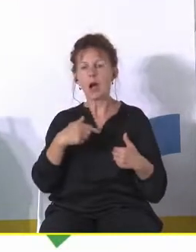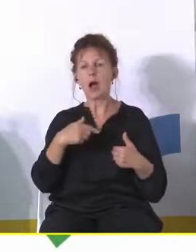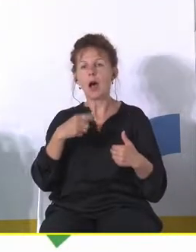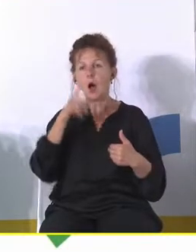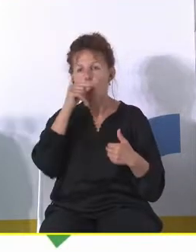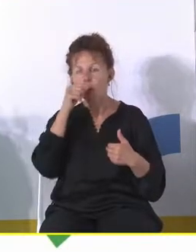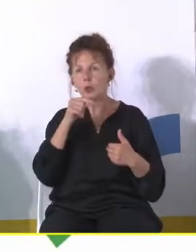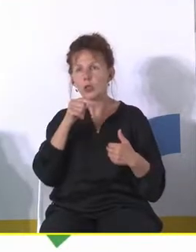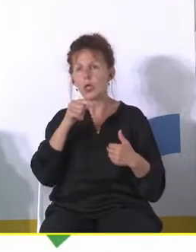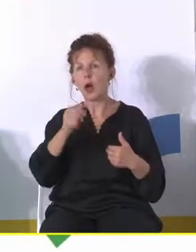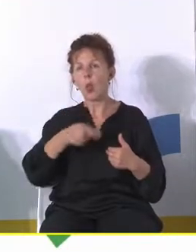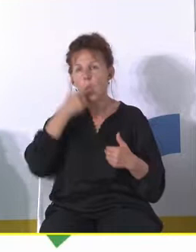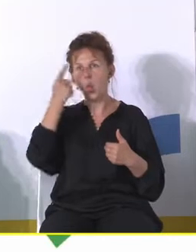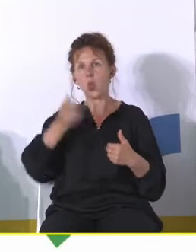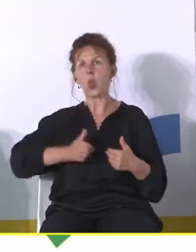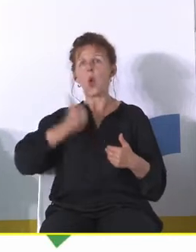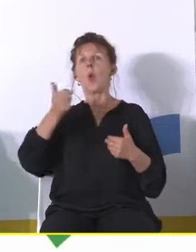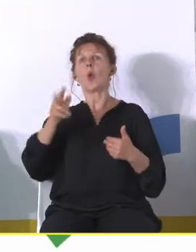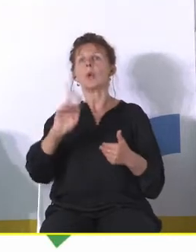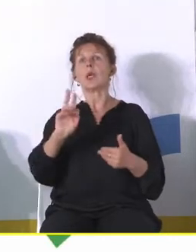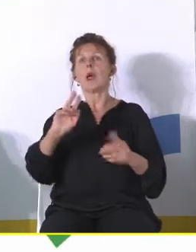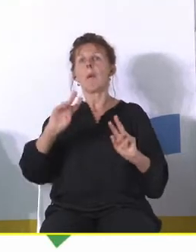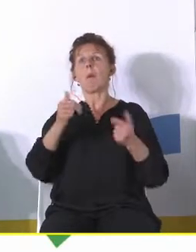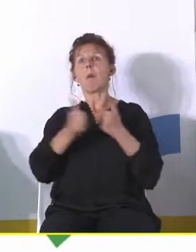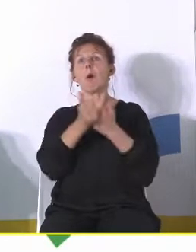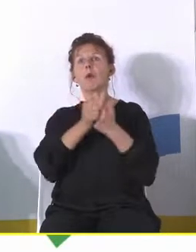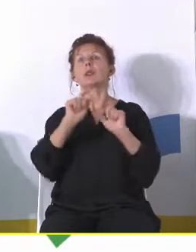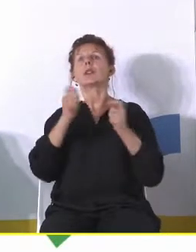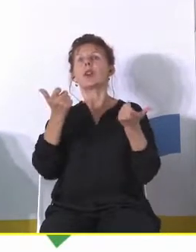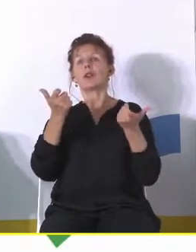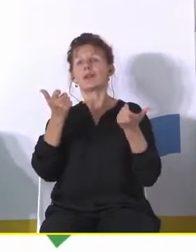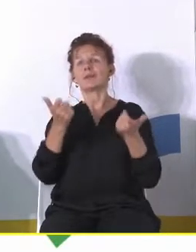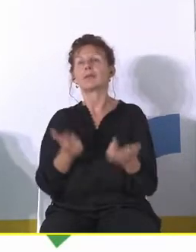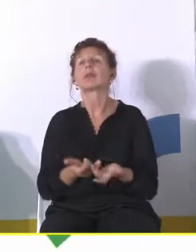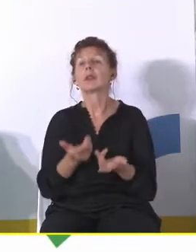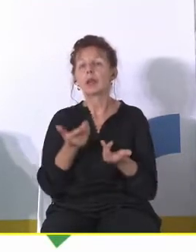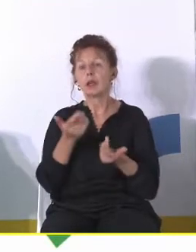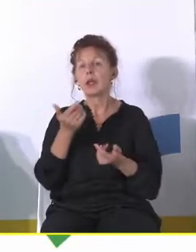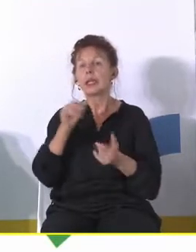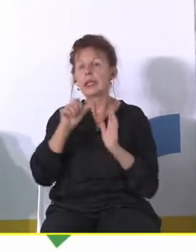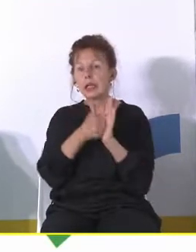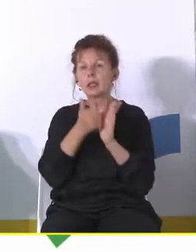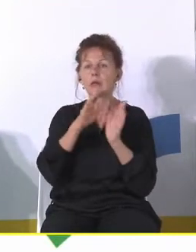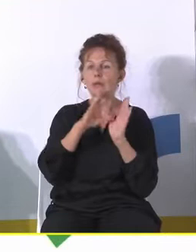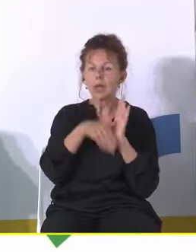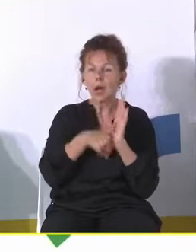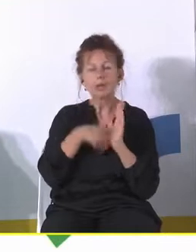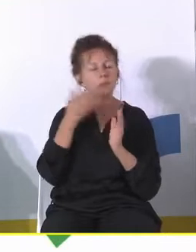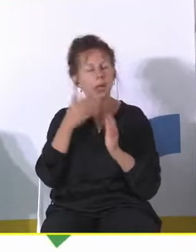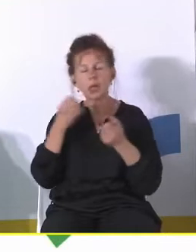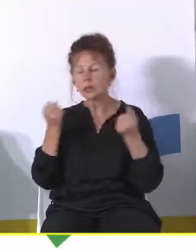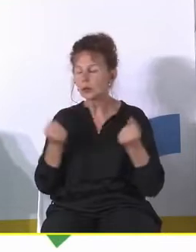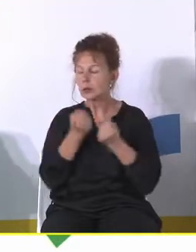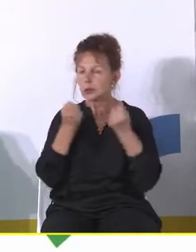I kim jest ten młody, wychowujący się opocznianin. W jednym z miast, które naprawdę bardzo się stara